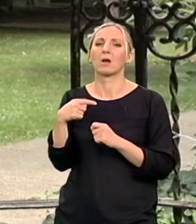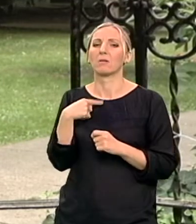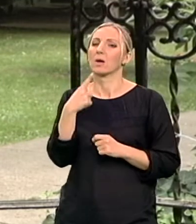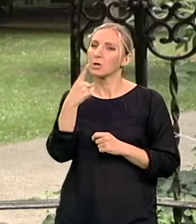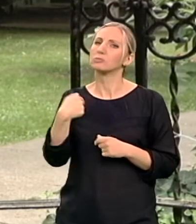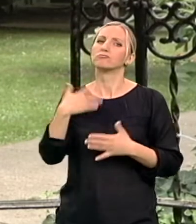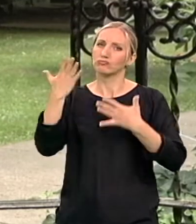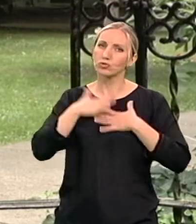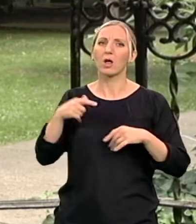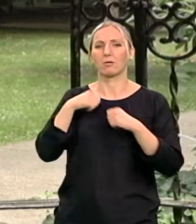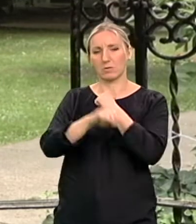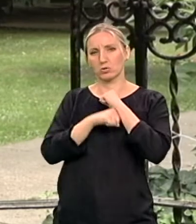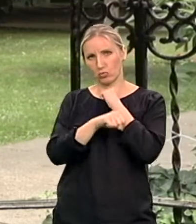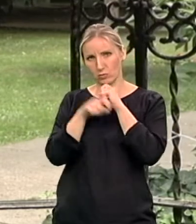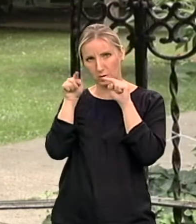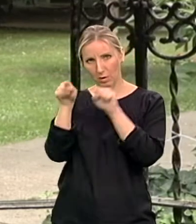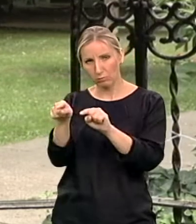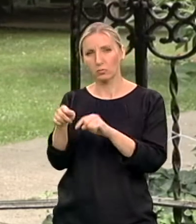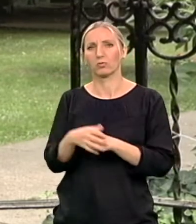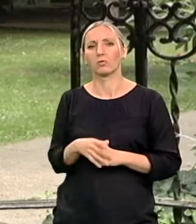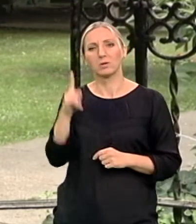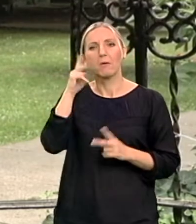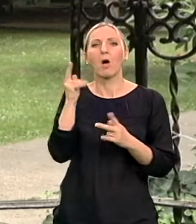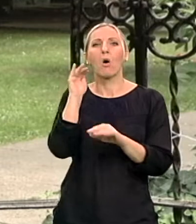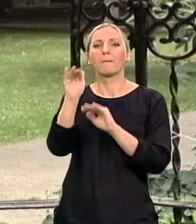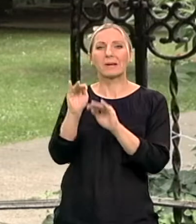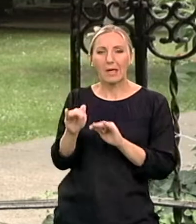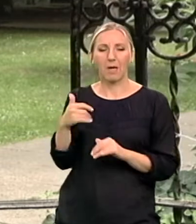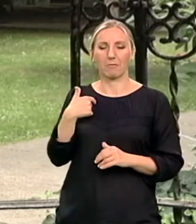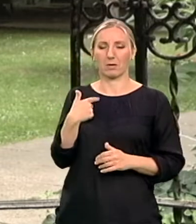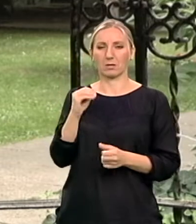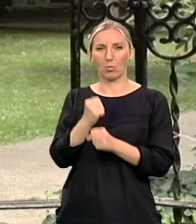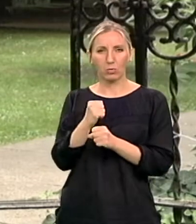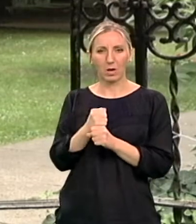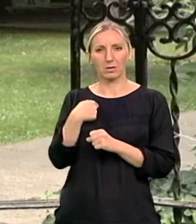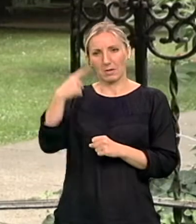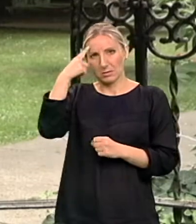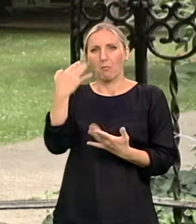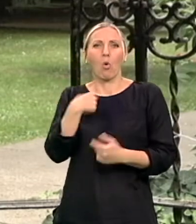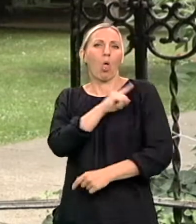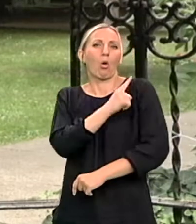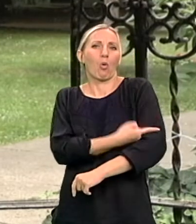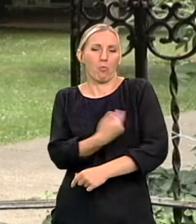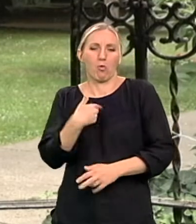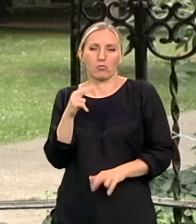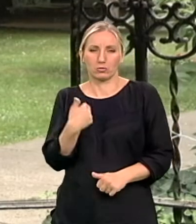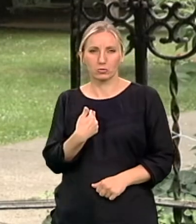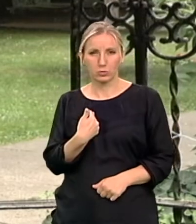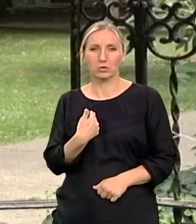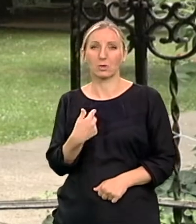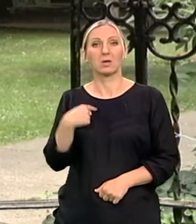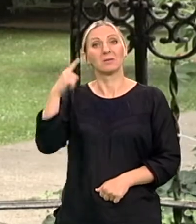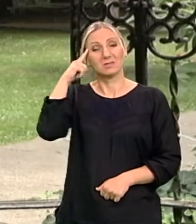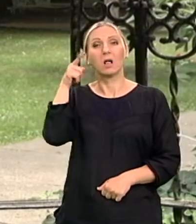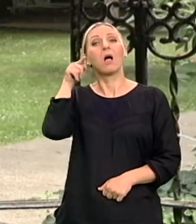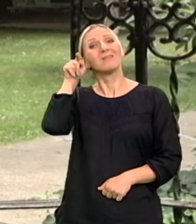studiram, da ću studirati jer znam onako kako ću raditi prijemni i prosto znam kakve su moje mogućnosti. Prosto da sam smatala da